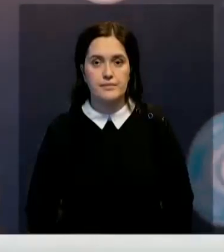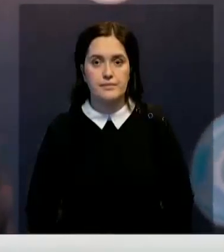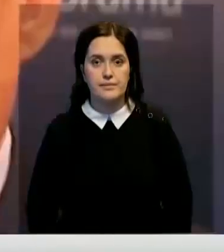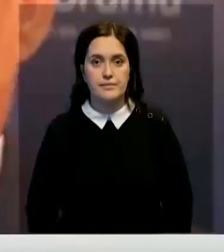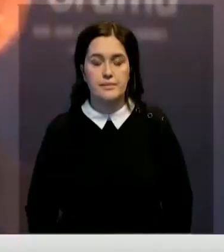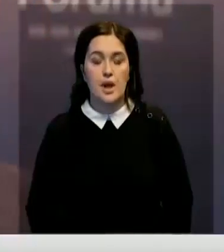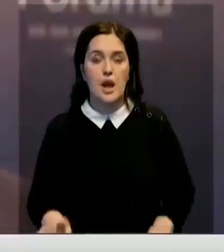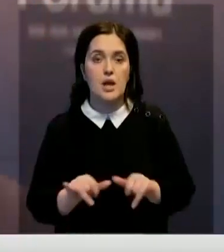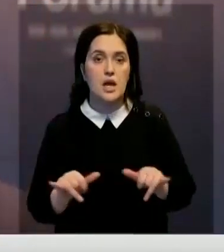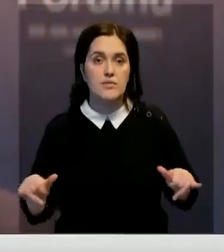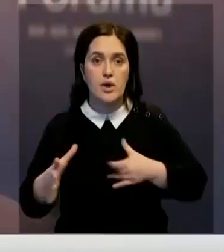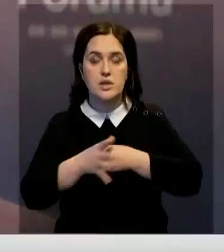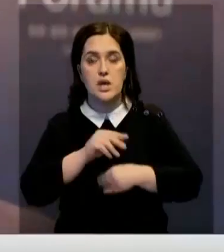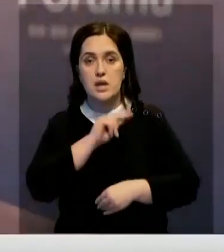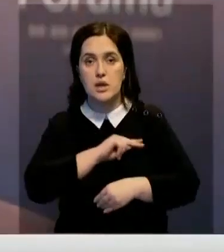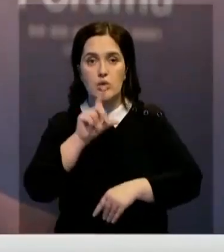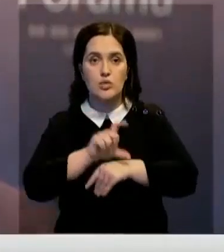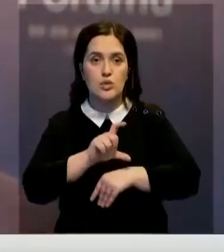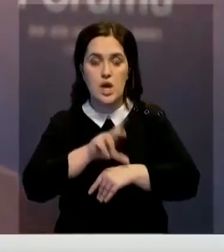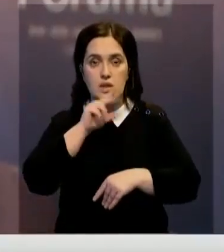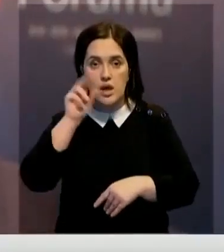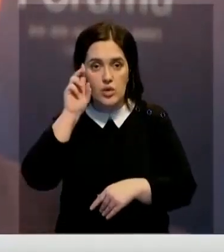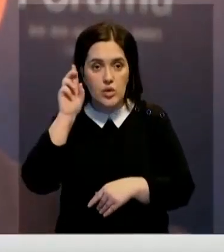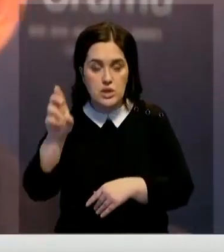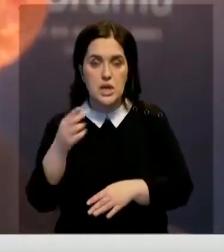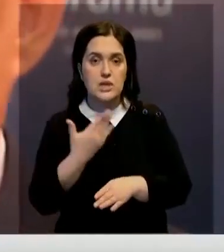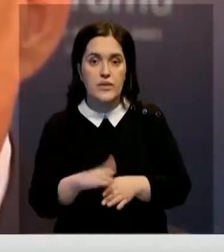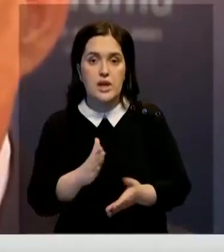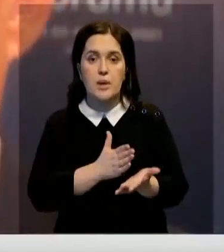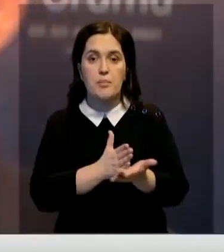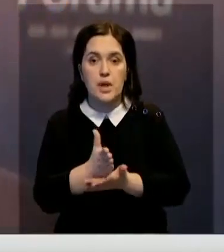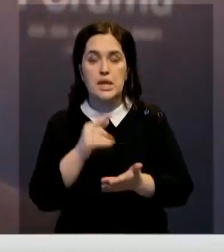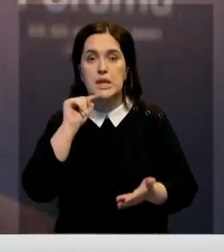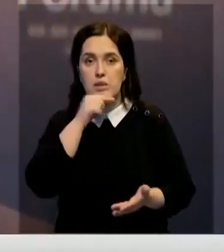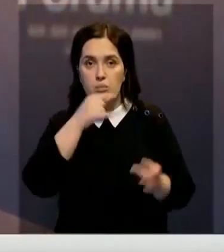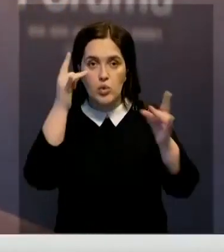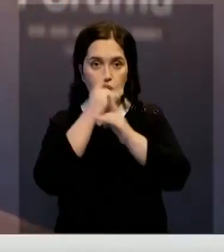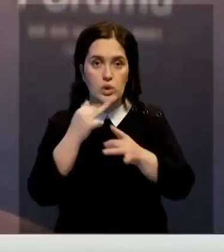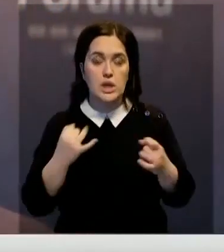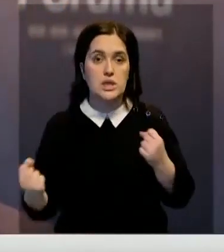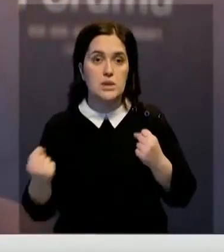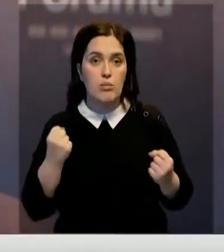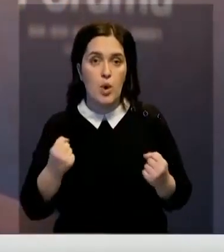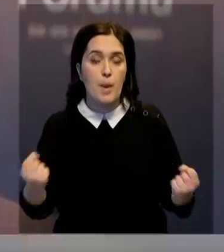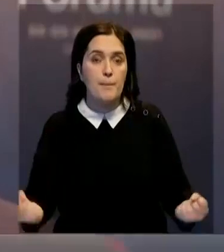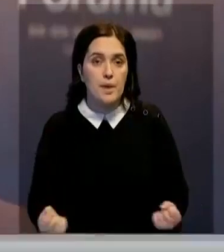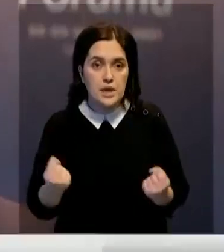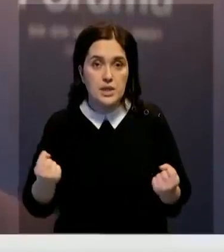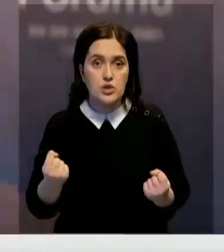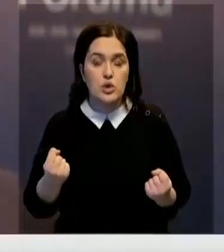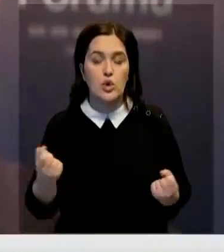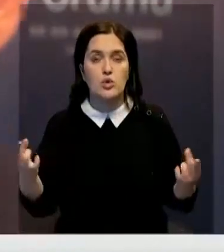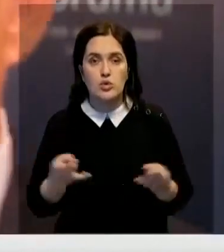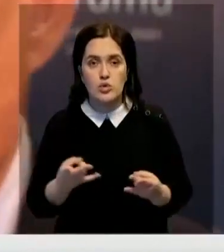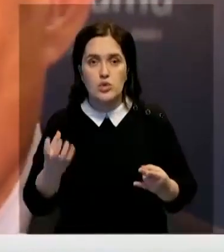Развивается сотрудничество тюркоязычных государств, особенно в сфере политики, экономики, культуры и спорта. Поддержку всего этого нужно